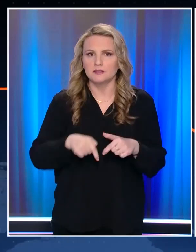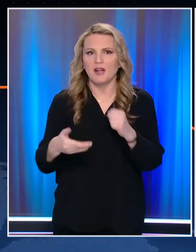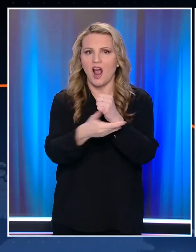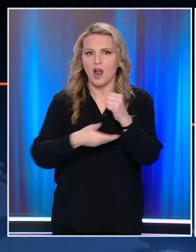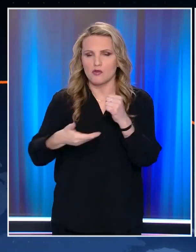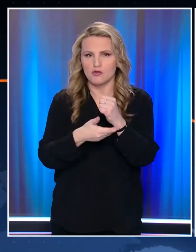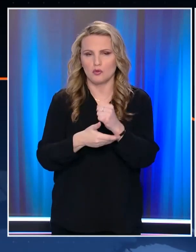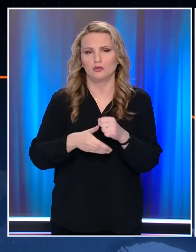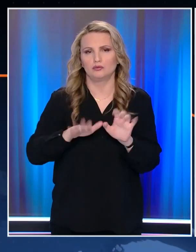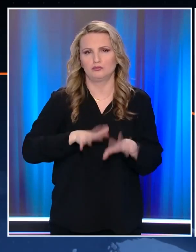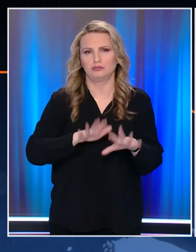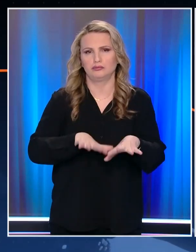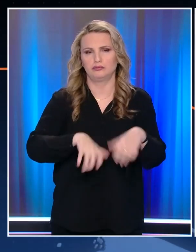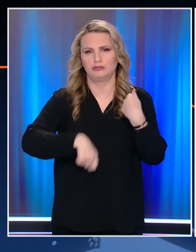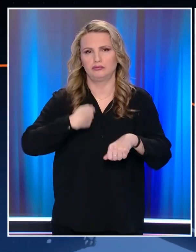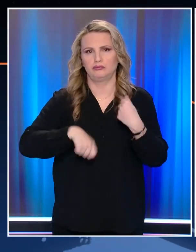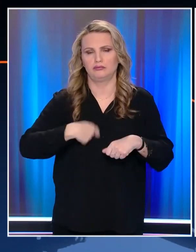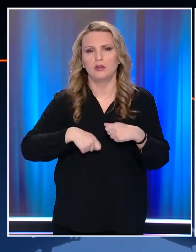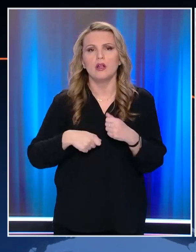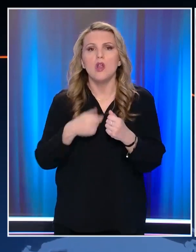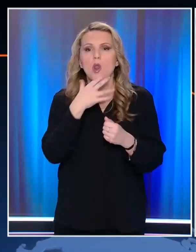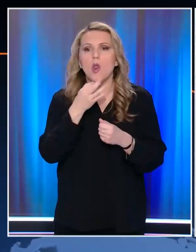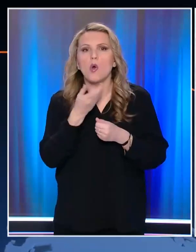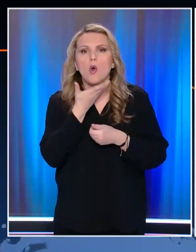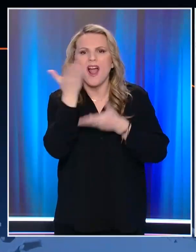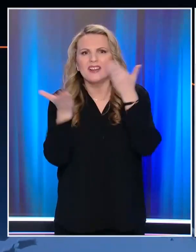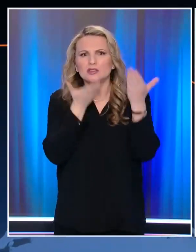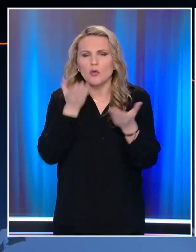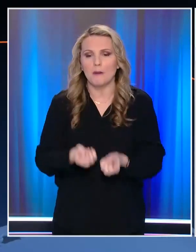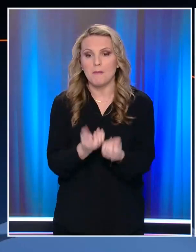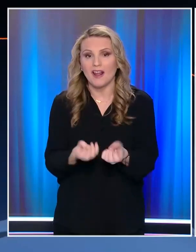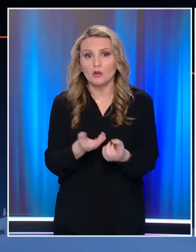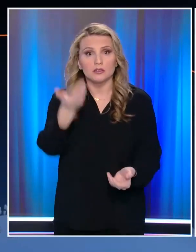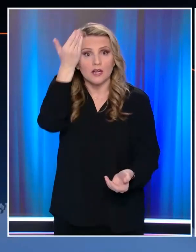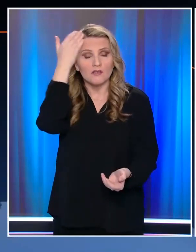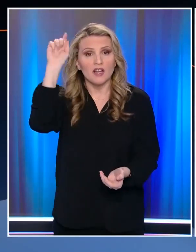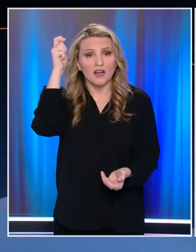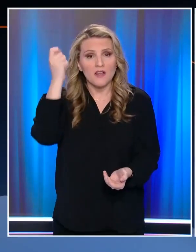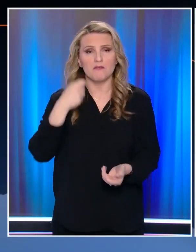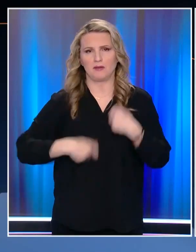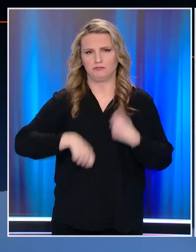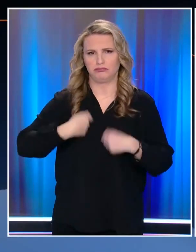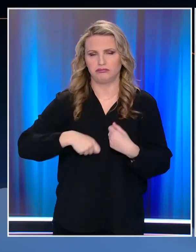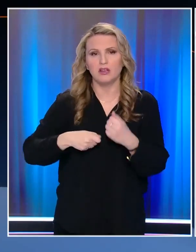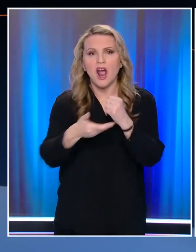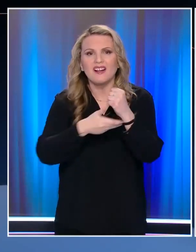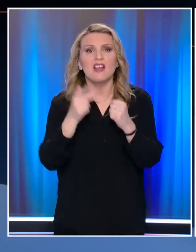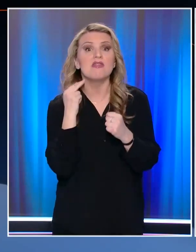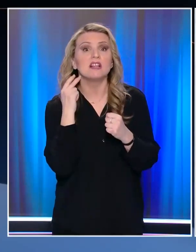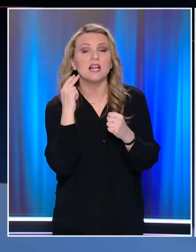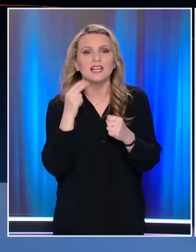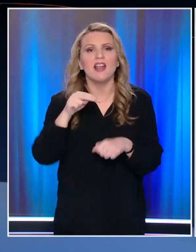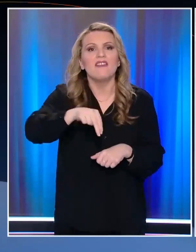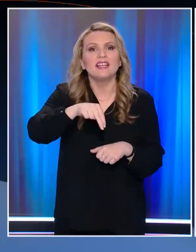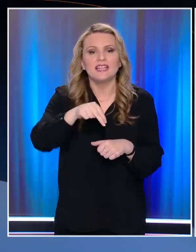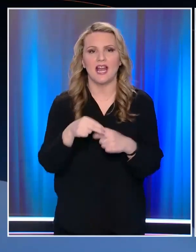οι αγρότες Εντείνοντας τις κινητοποιήσεις τους Για το κόστος παραγωγής τους Και την ακρίβεια στο ηλεκτρικό ρεύμα Στον κόμβο της Νίκιας